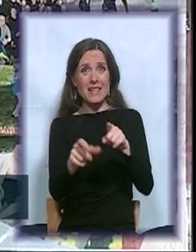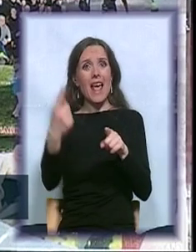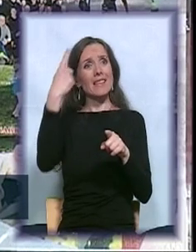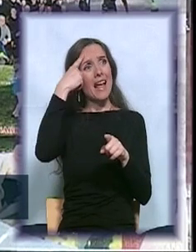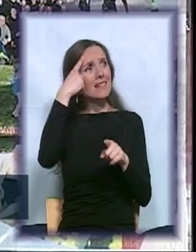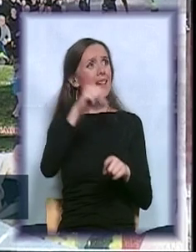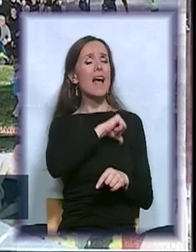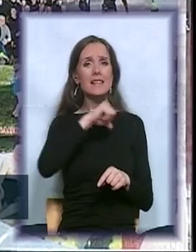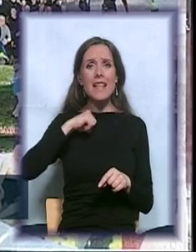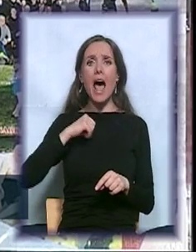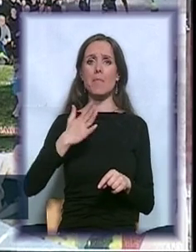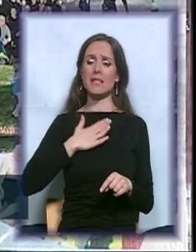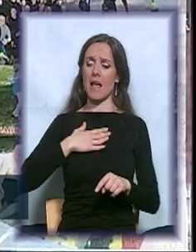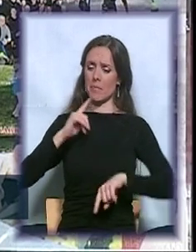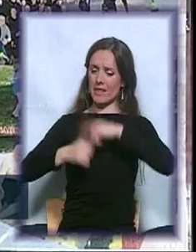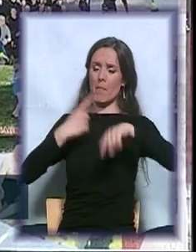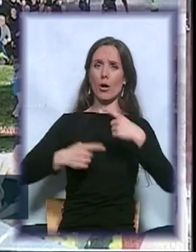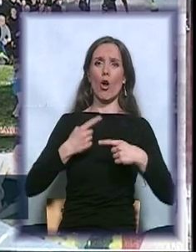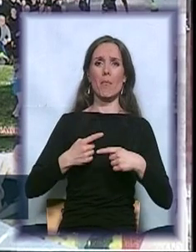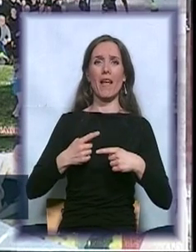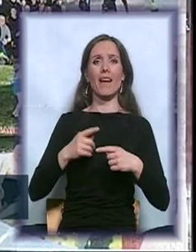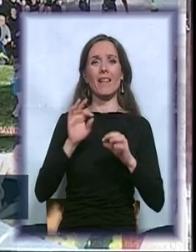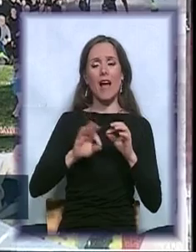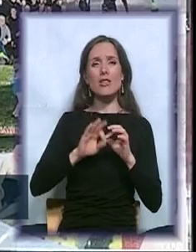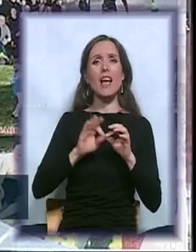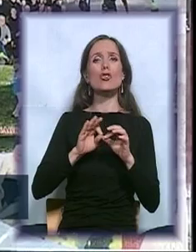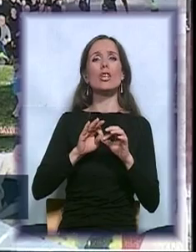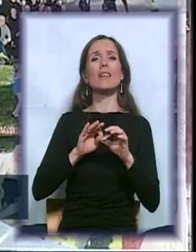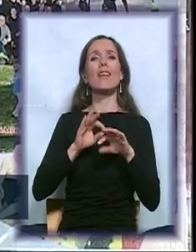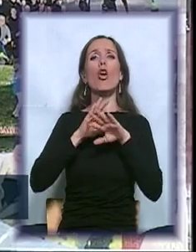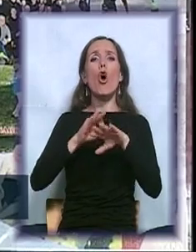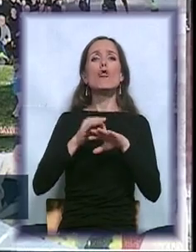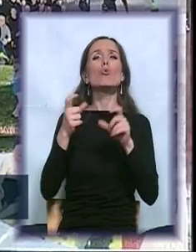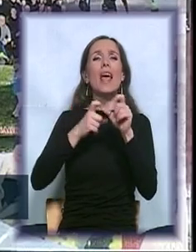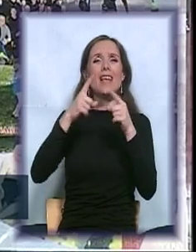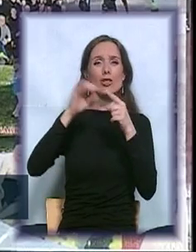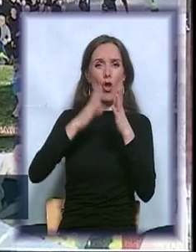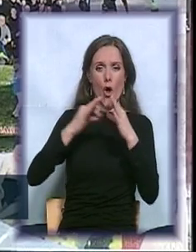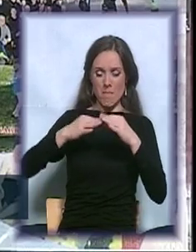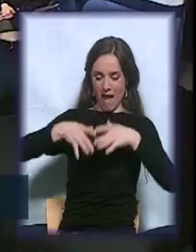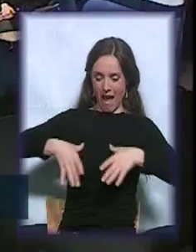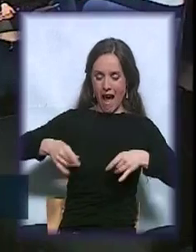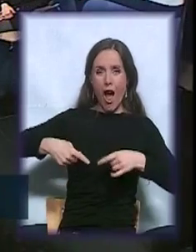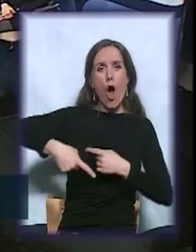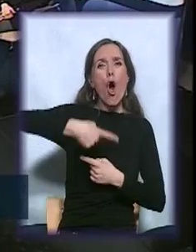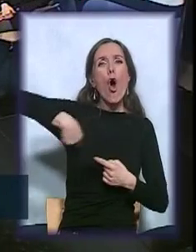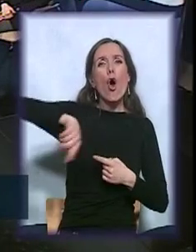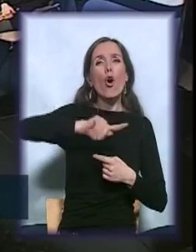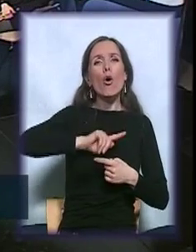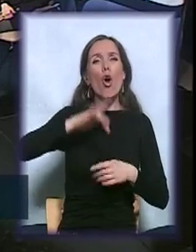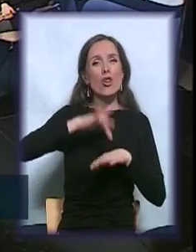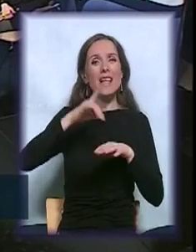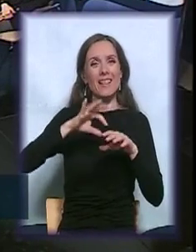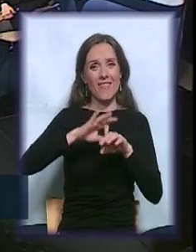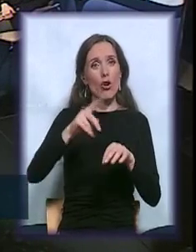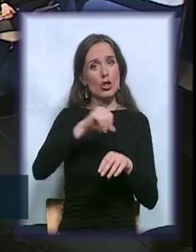radi tu kožu oko stovne. Da. To je ono što je, ako već govorimo i o ovoj temi,